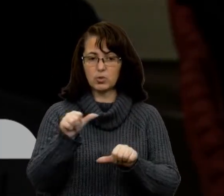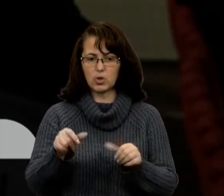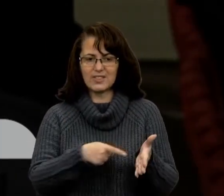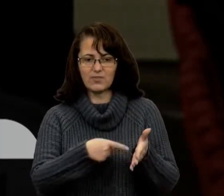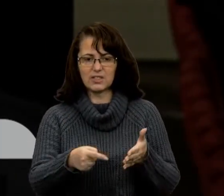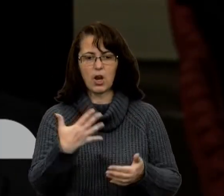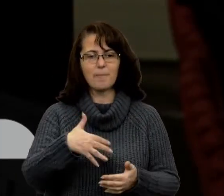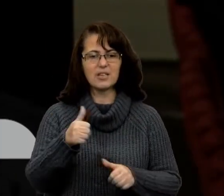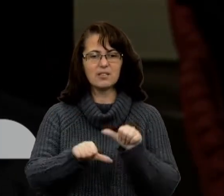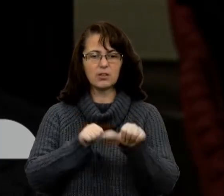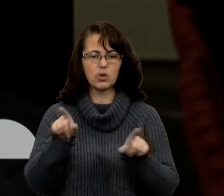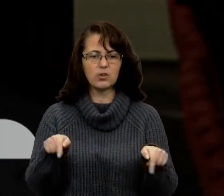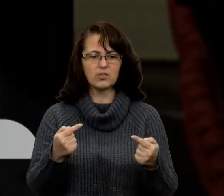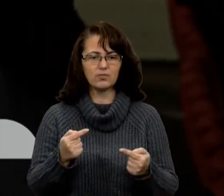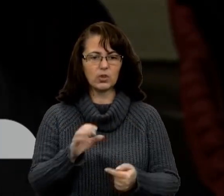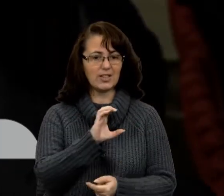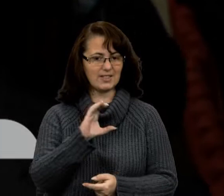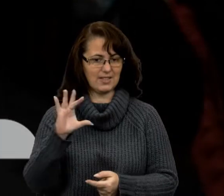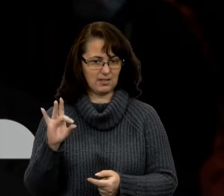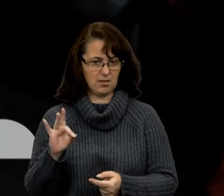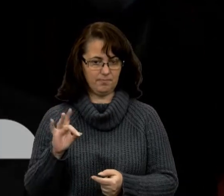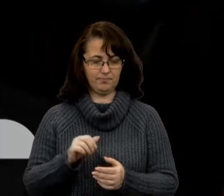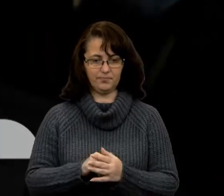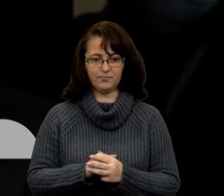50-річчя створення Радянського Союзу.